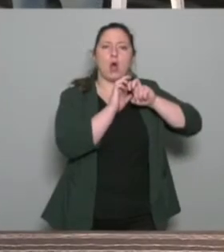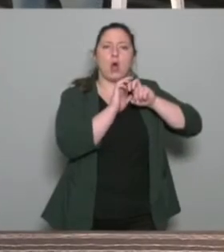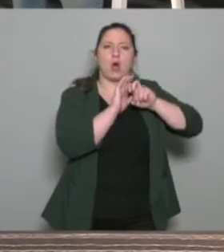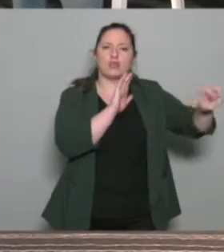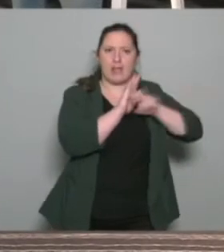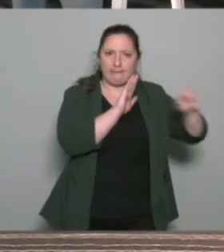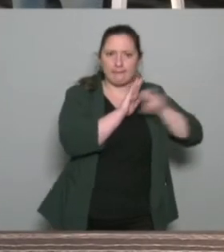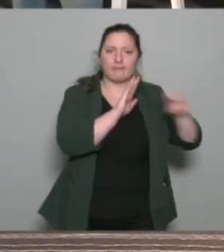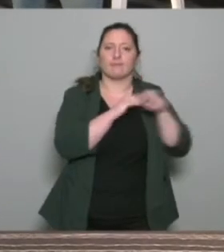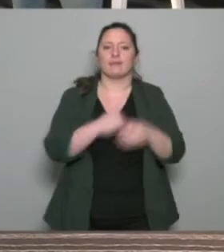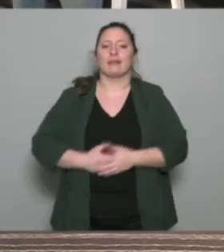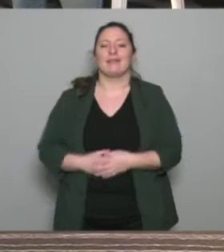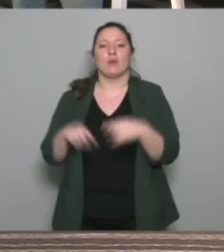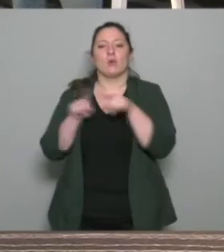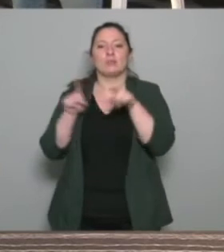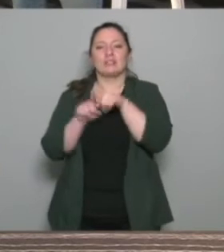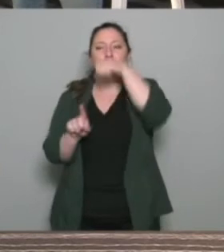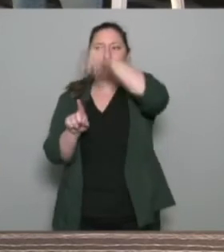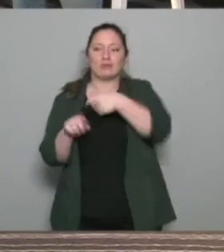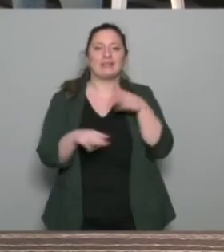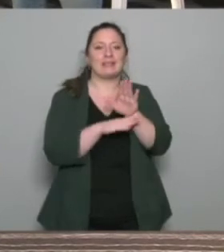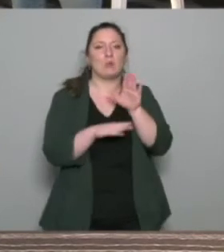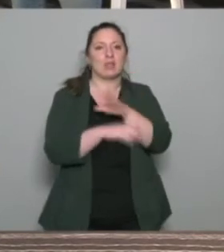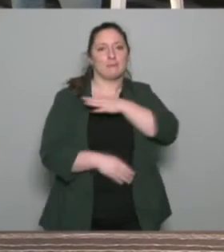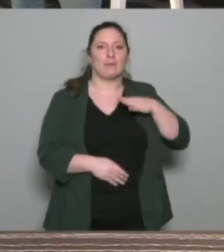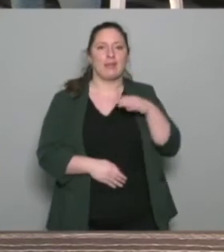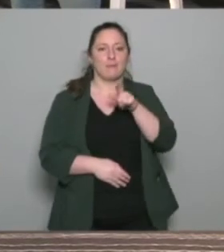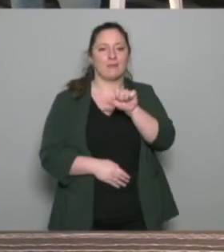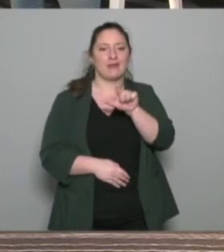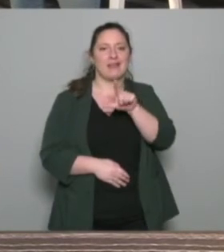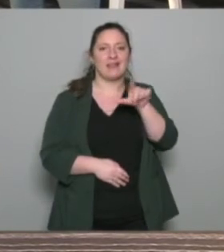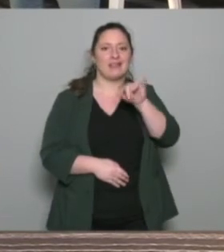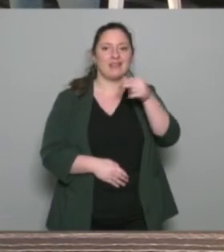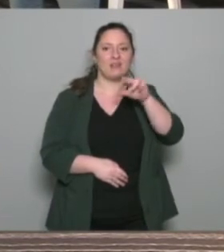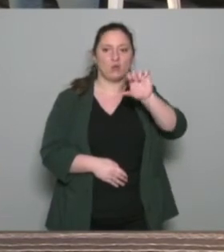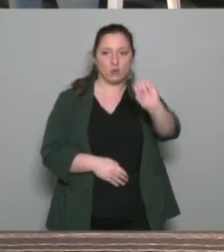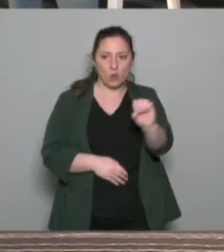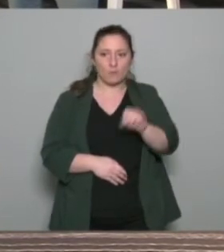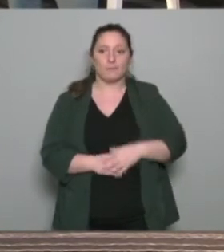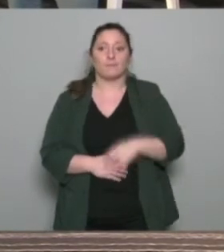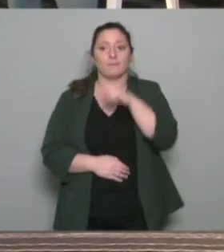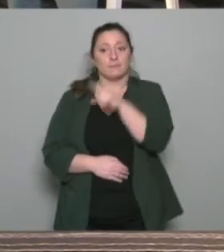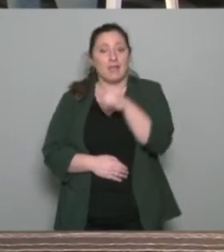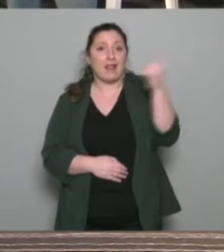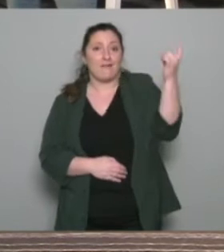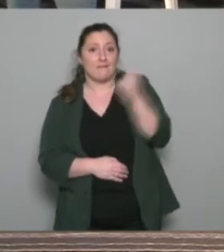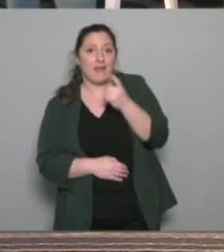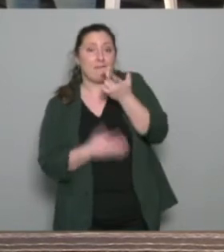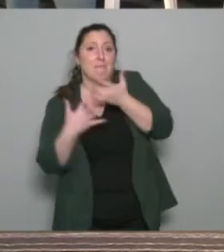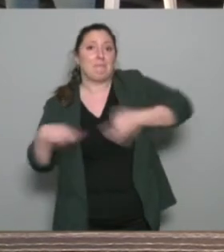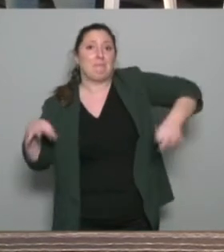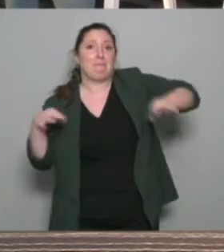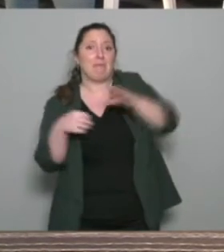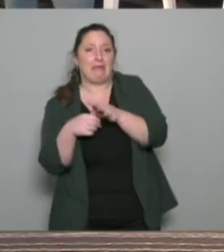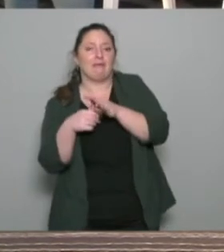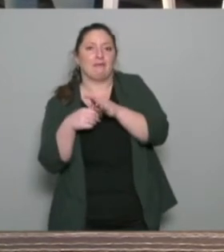aurons un témoignage d'Evangelina Galeno, qui est éducatrice sportive, qui est d'Argentine, et qui